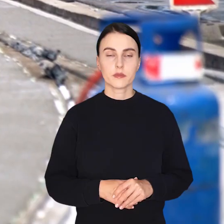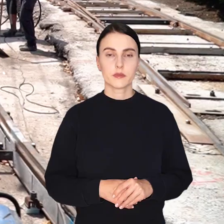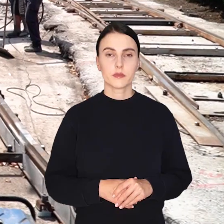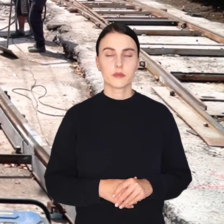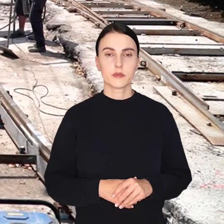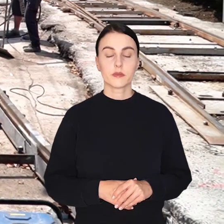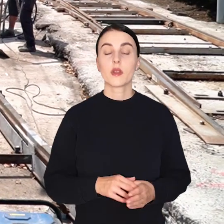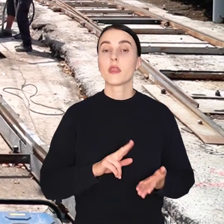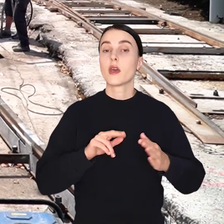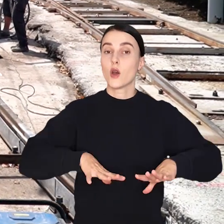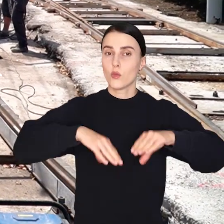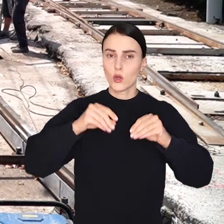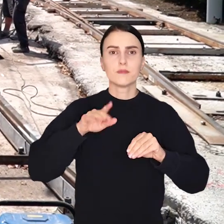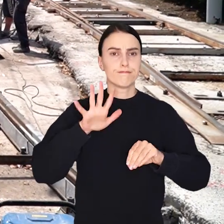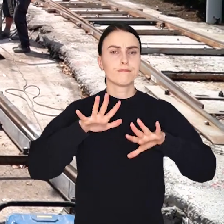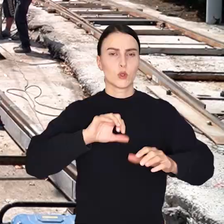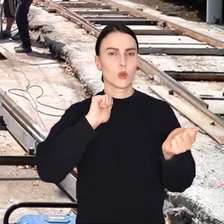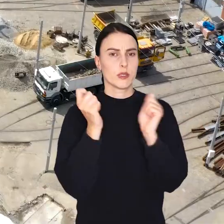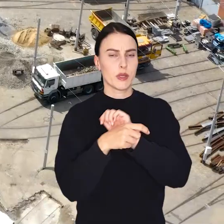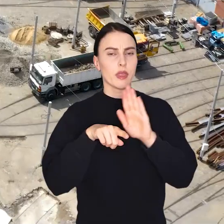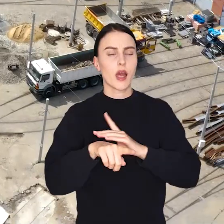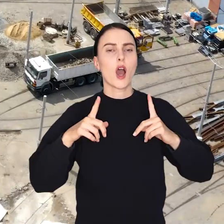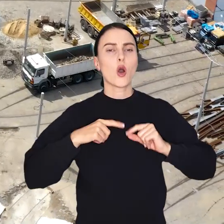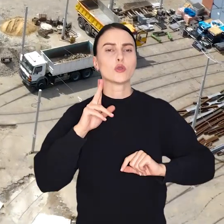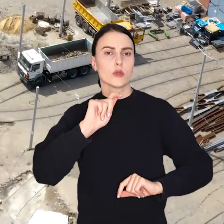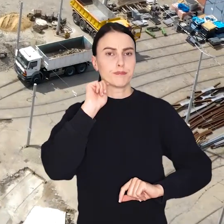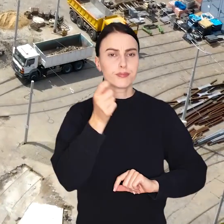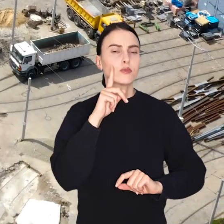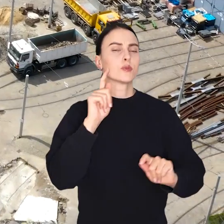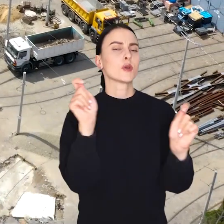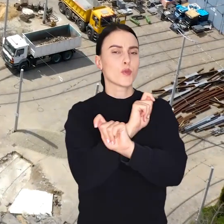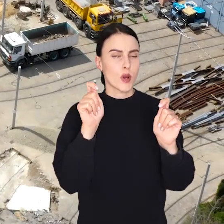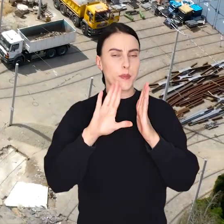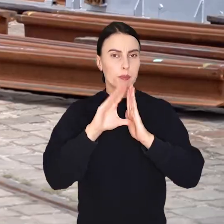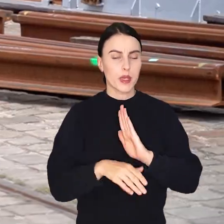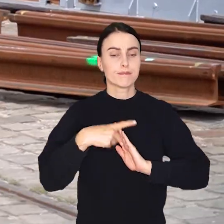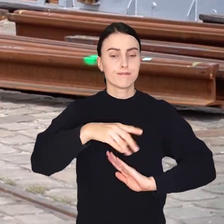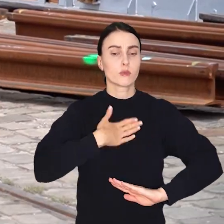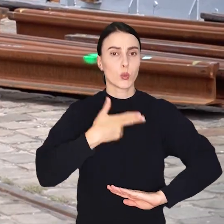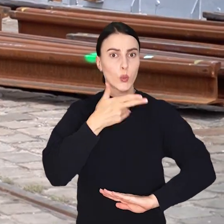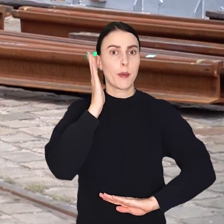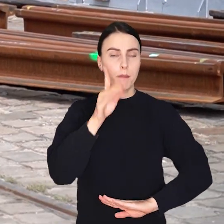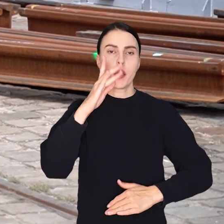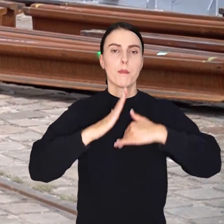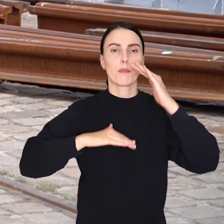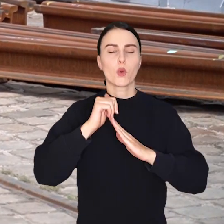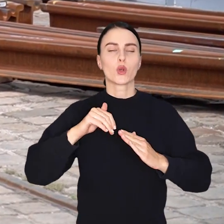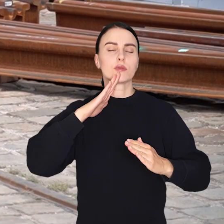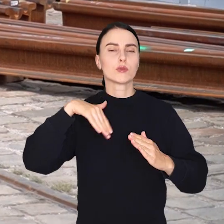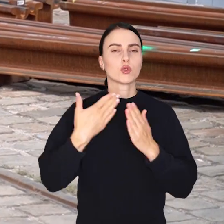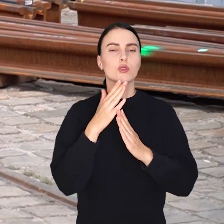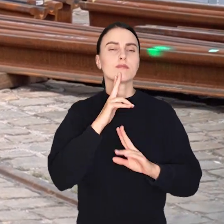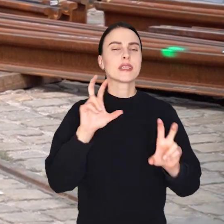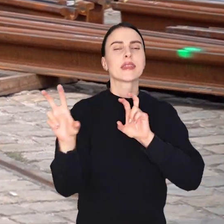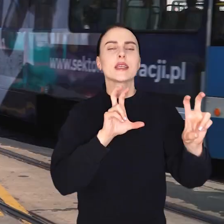Na początek duże zmiany dla pasażerów komunikacji miejskiej. W nadchodzący weekend będą budowane rozjazdy